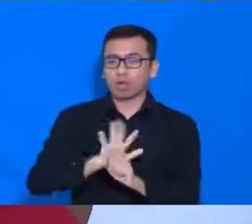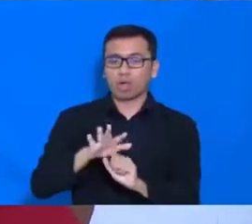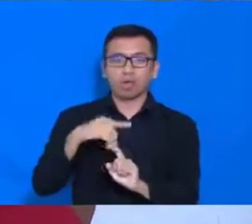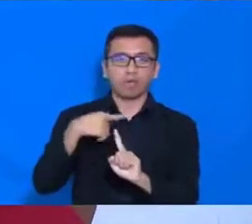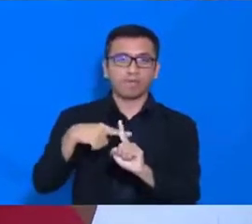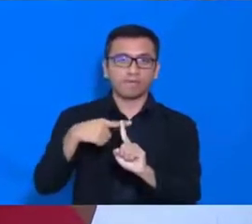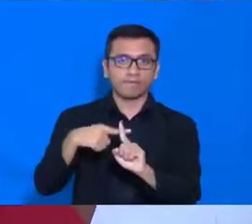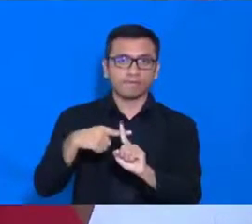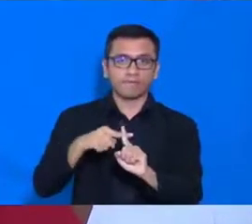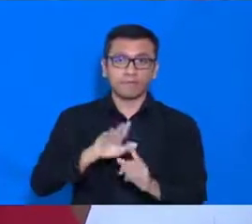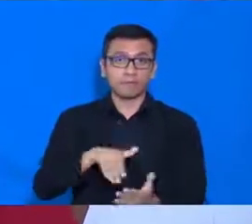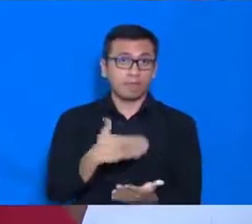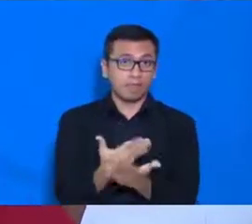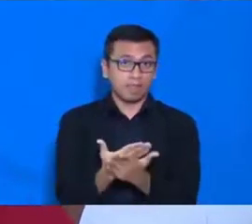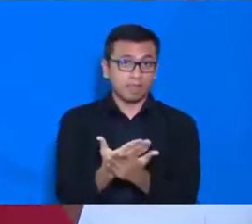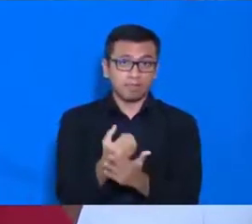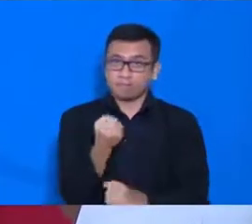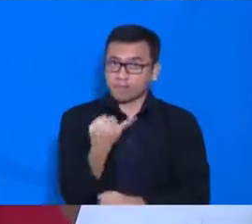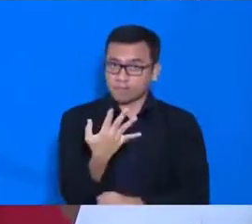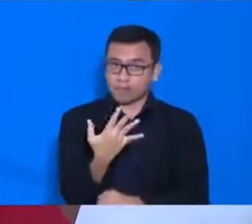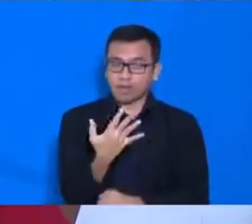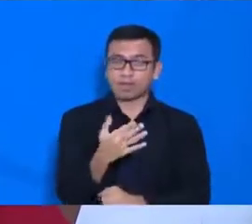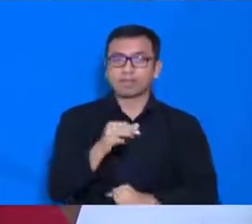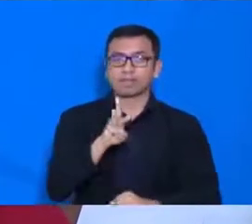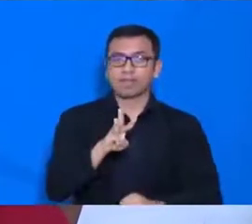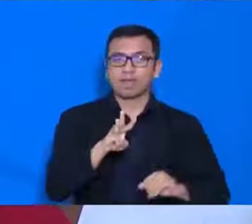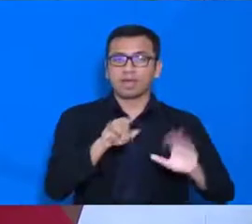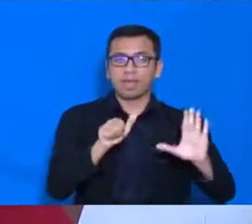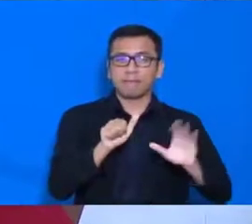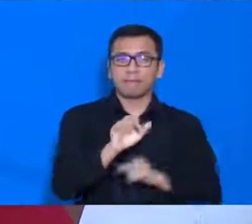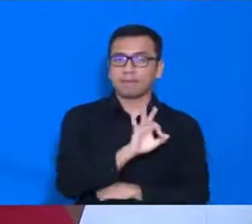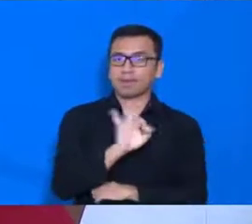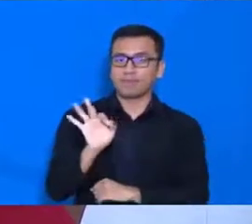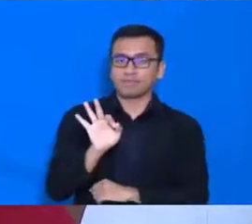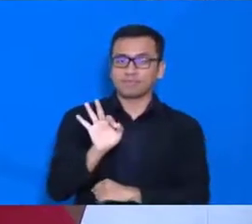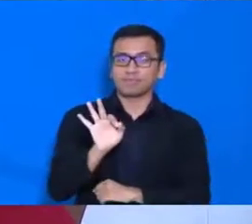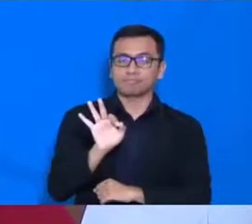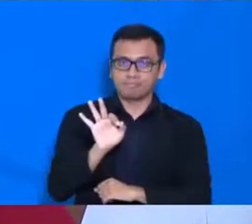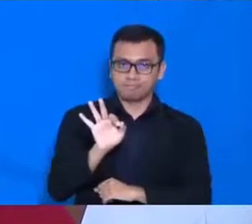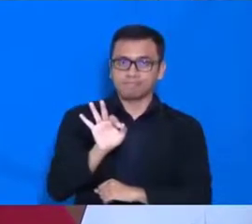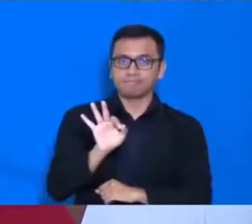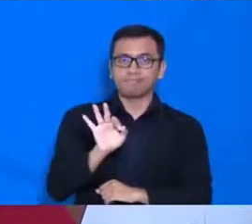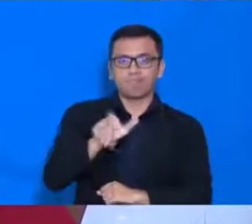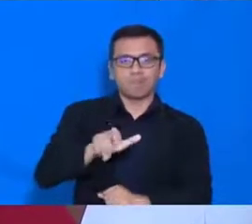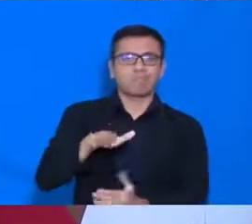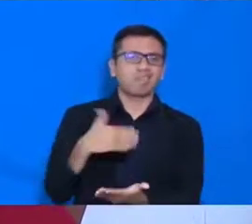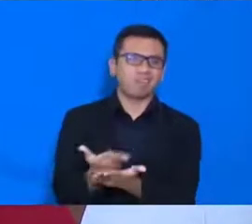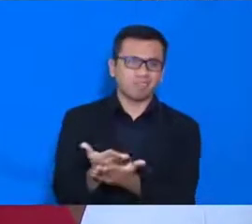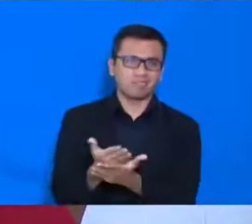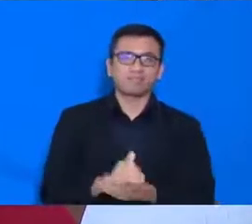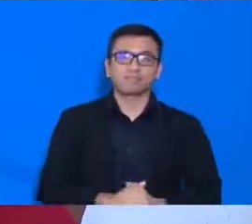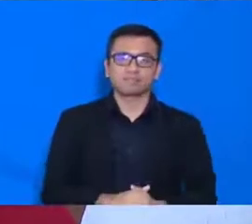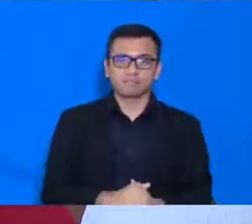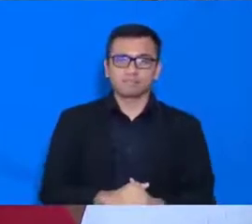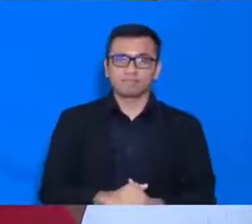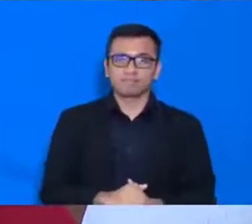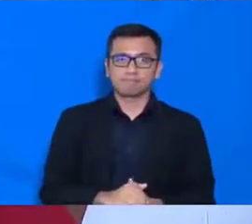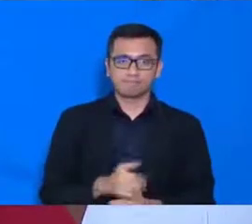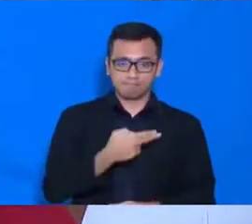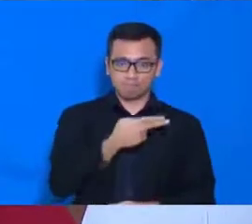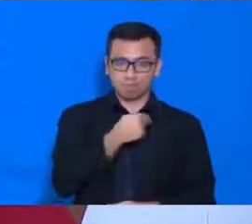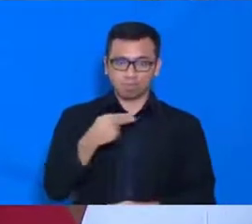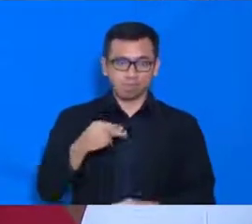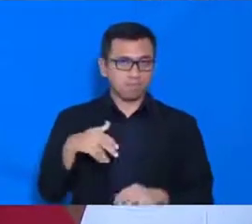kasus kematian sebanyak 36.405 jiwa. Sedangkan di Indonesia,